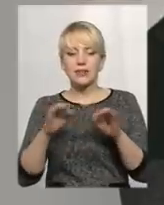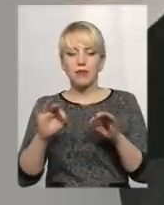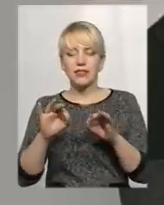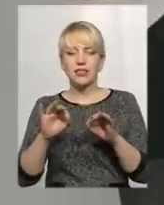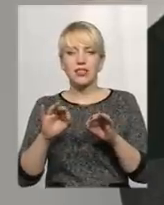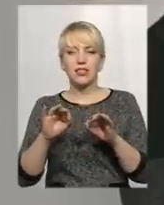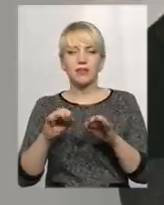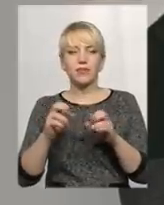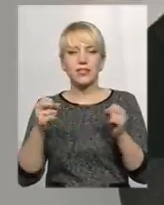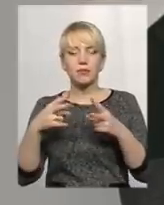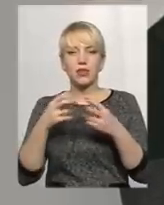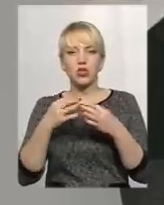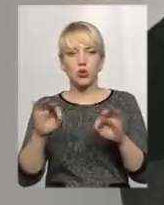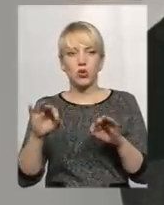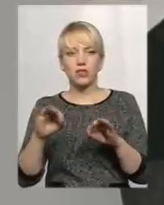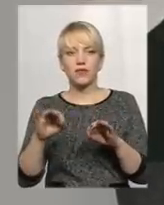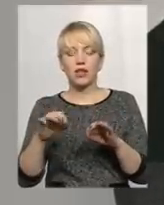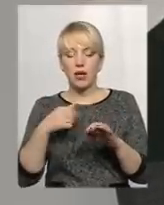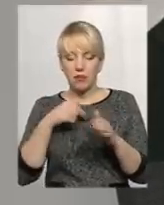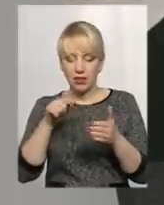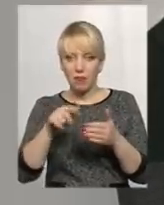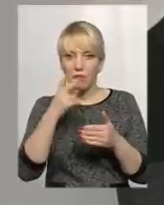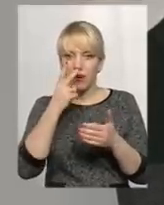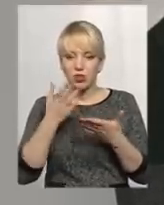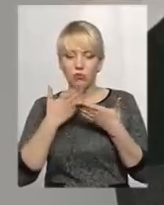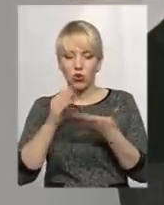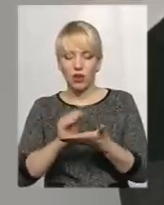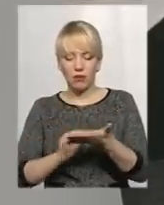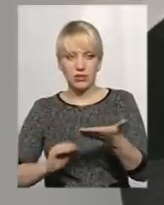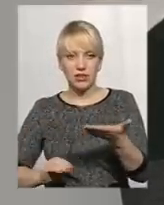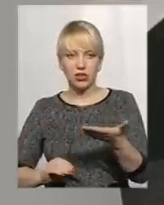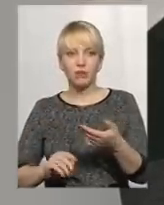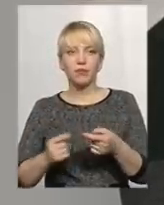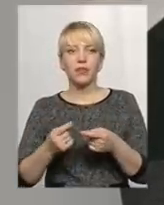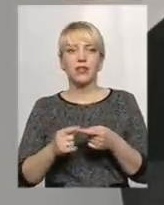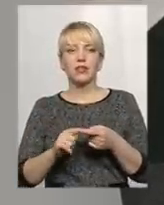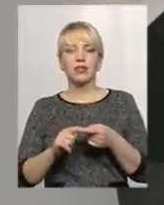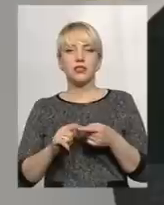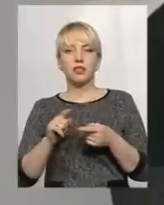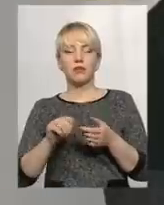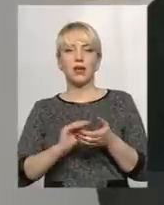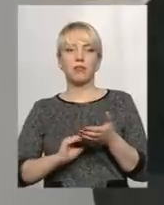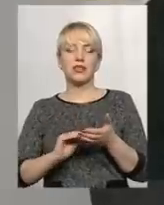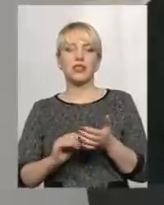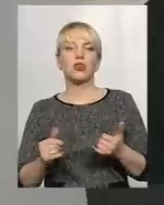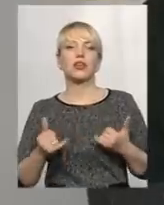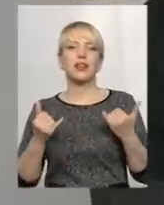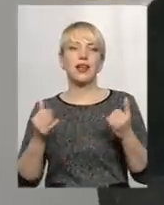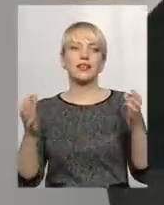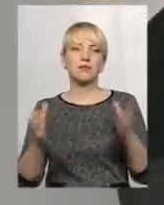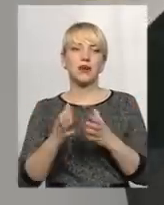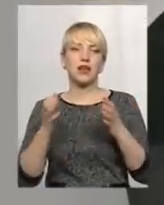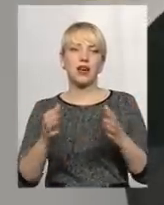скасував, ми в спецдозвілі бачимо, що написано, от бачу, теж є спецдозвіл, в спецдозвілі написано для зберігання